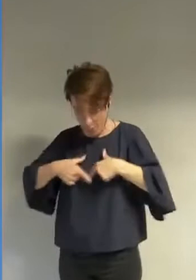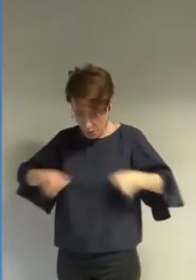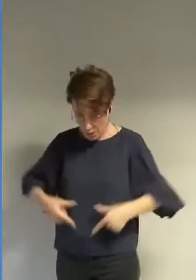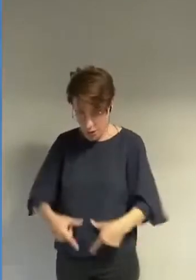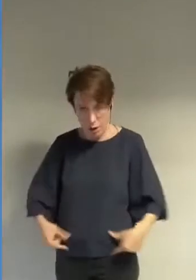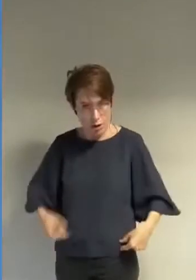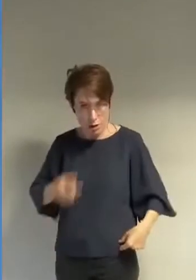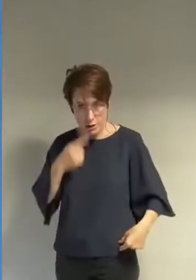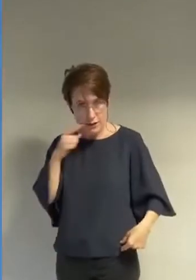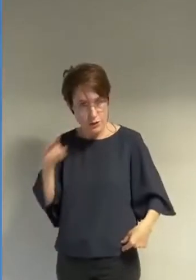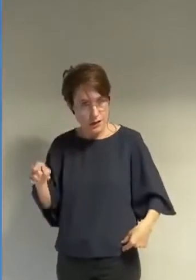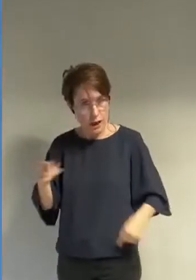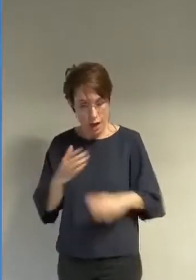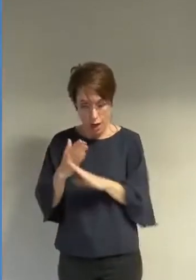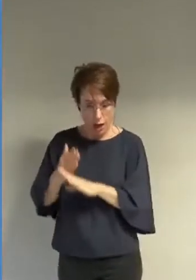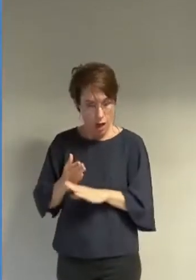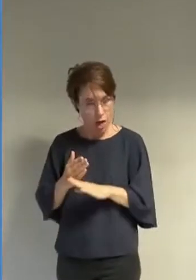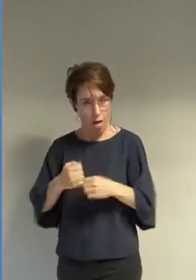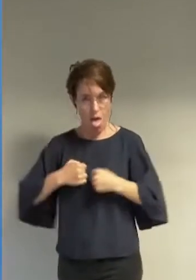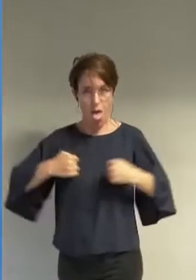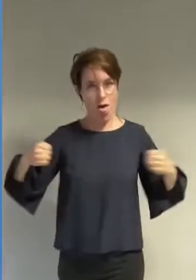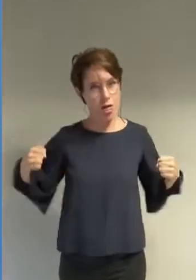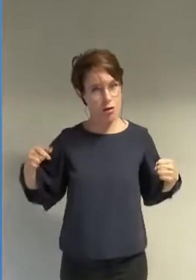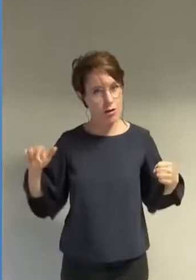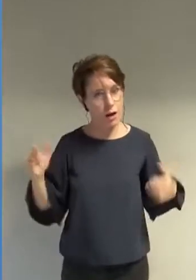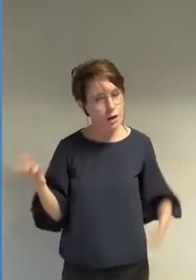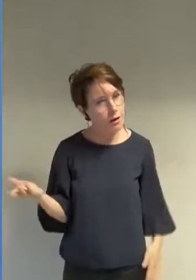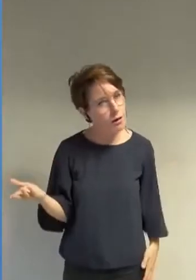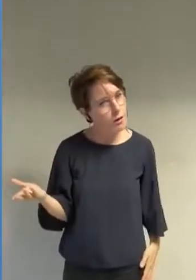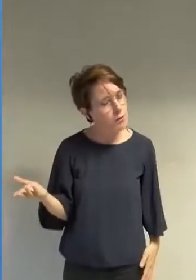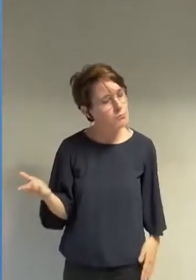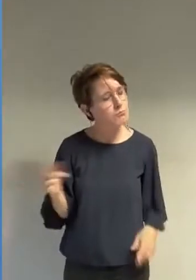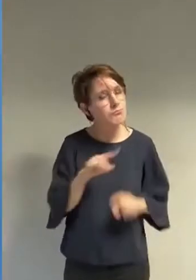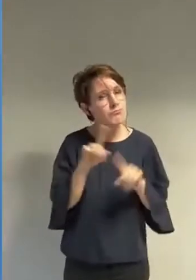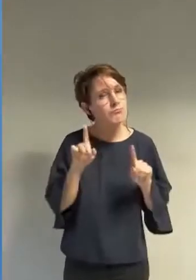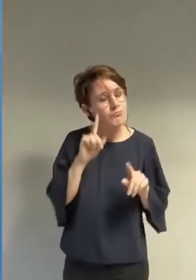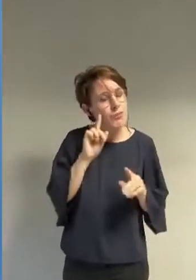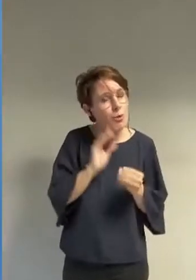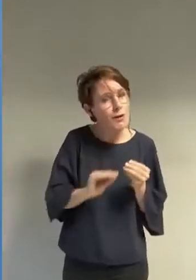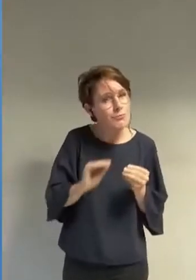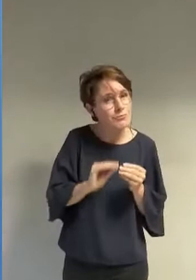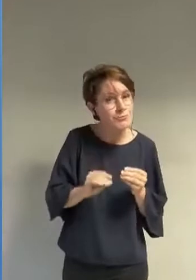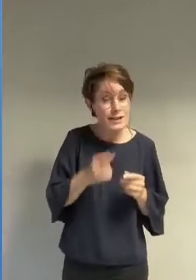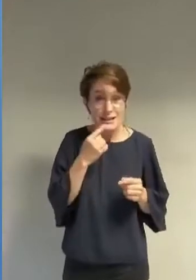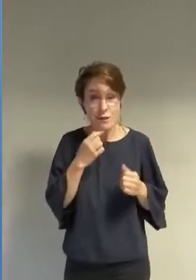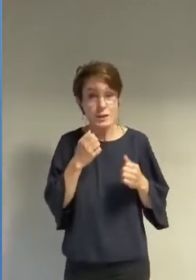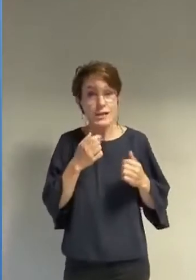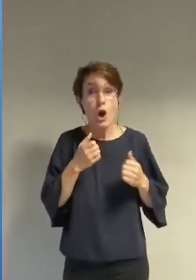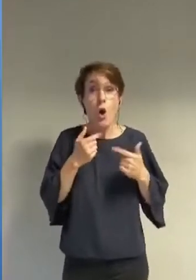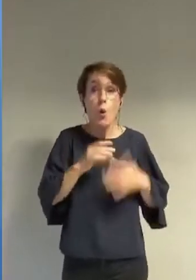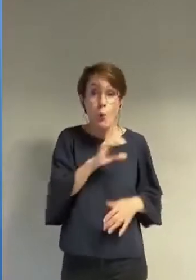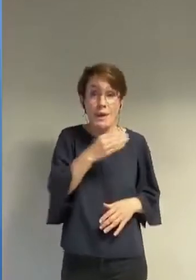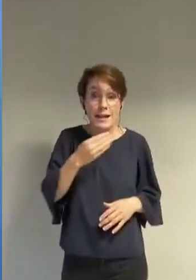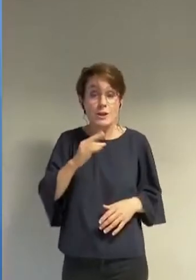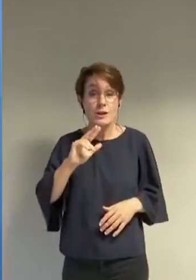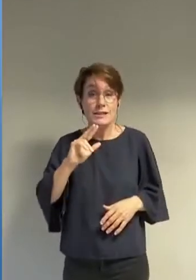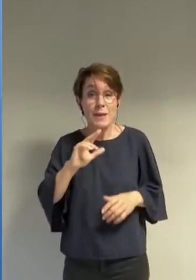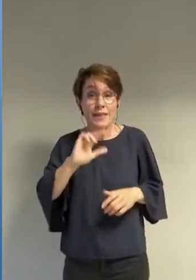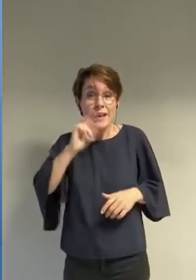y aurait-il une échelle de la pudeur qui serait fonction de la surface de peau couverte ou découverte